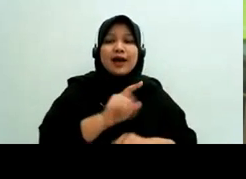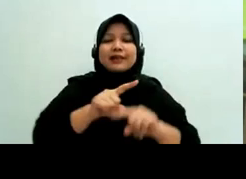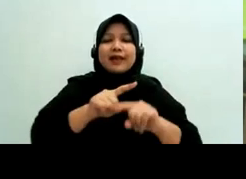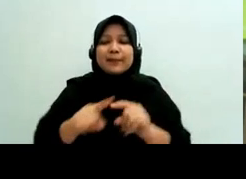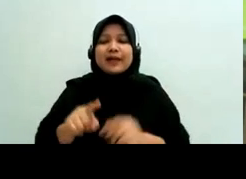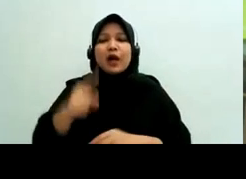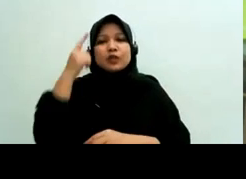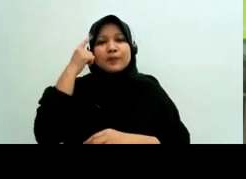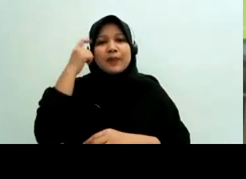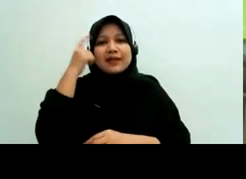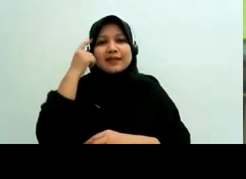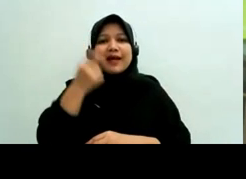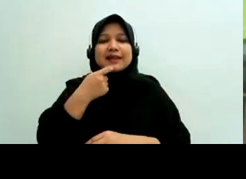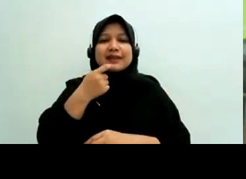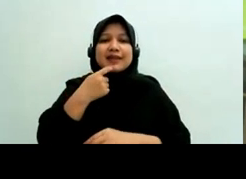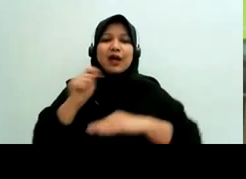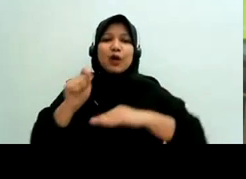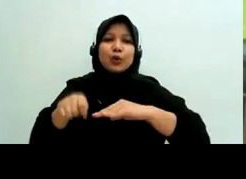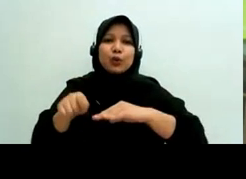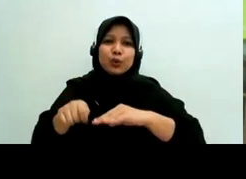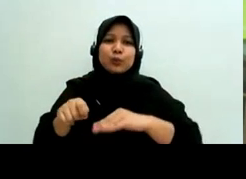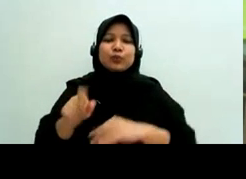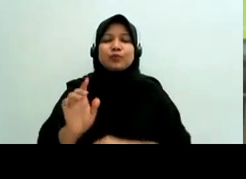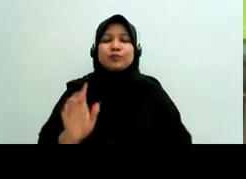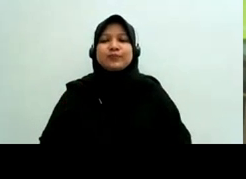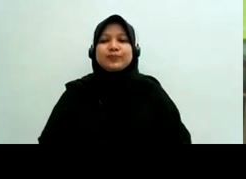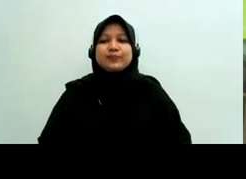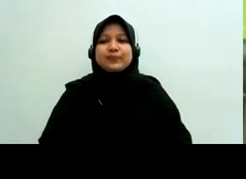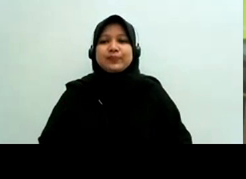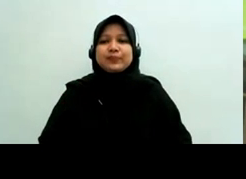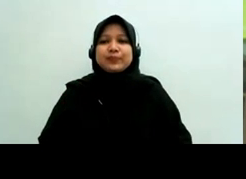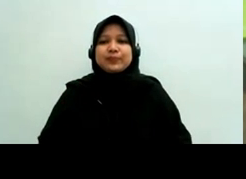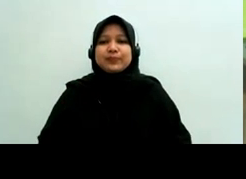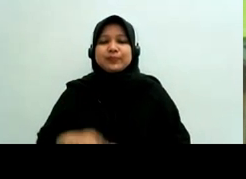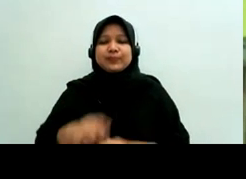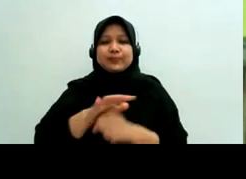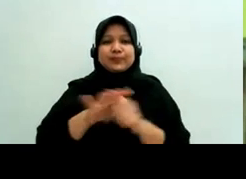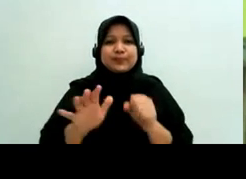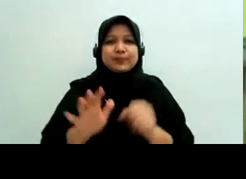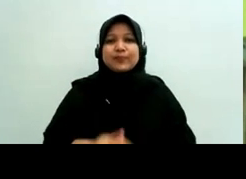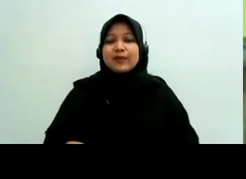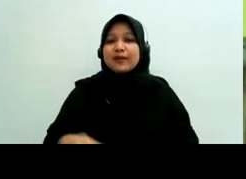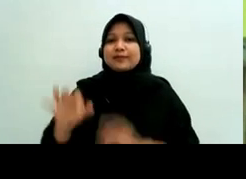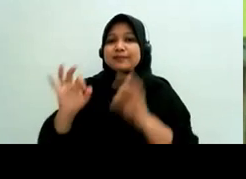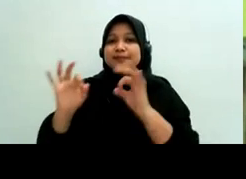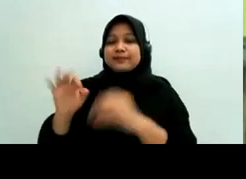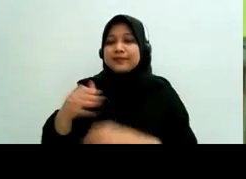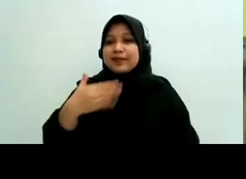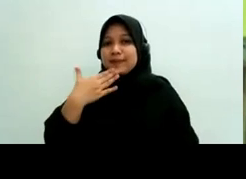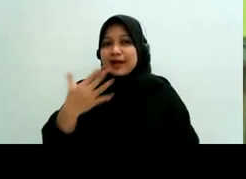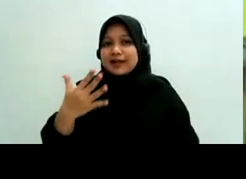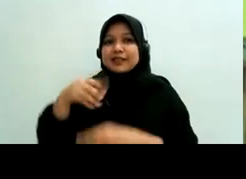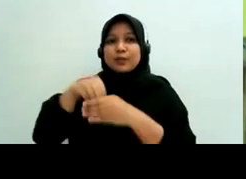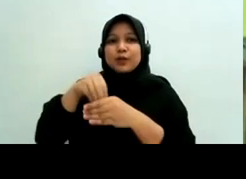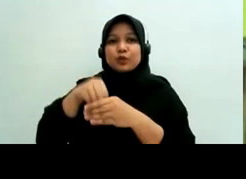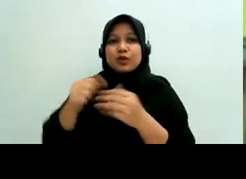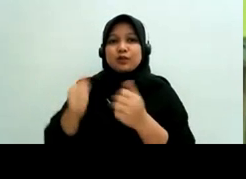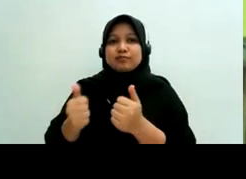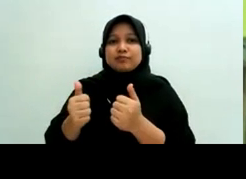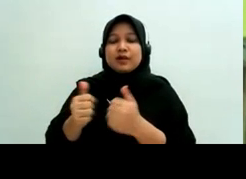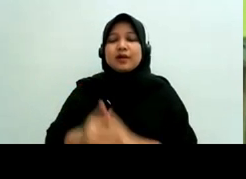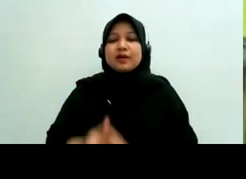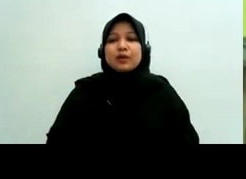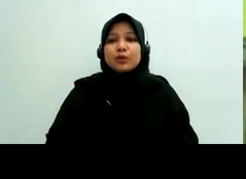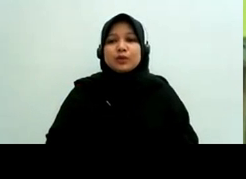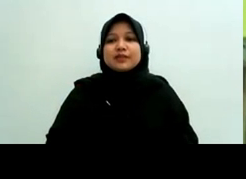kita tangkap kita paham gitu itu aja Mas Ajiwan baik ini masukkan yang bagus dan ini memang jadi